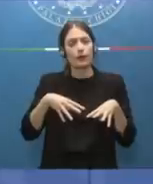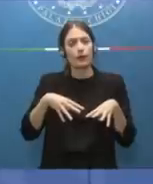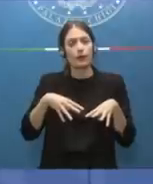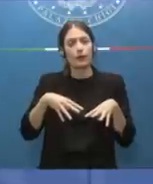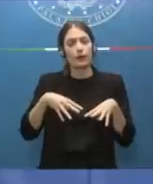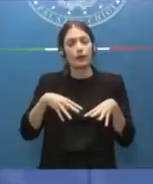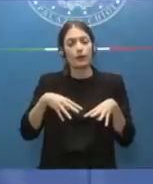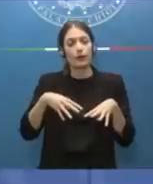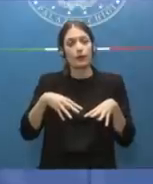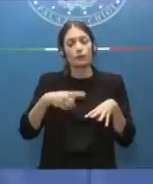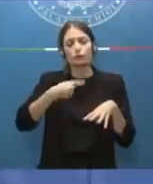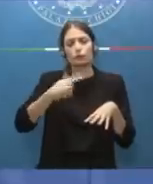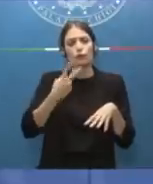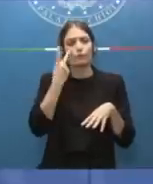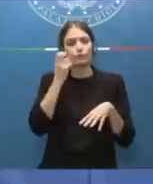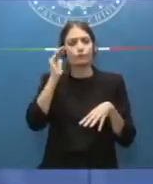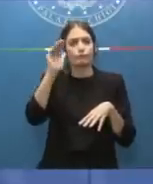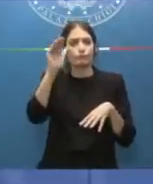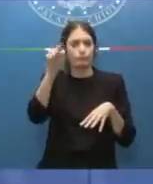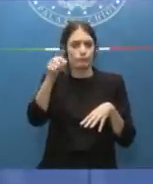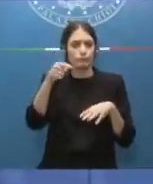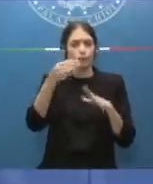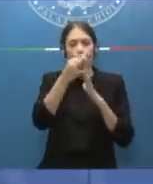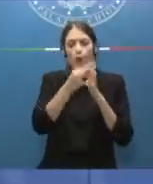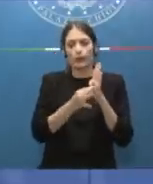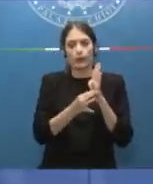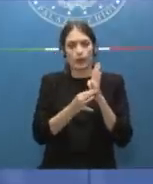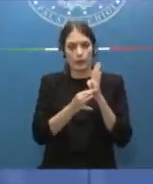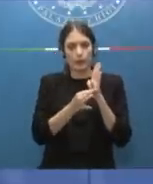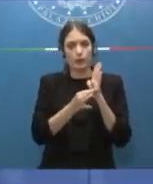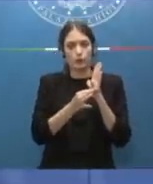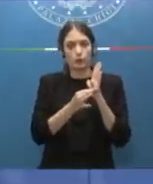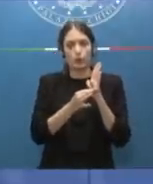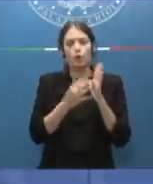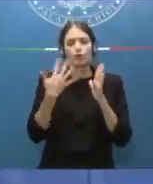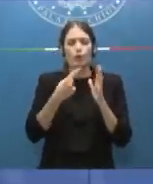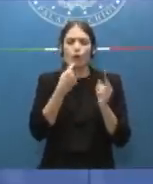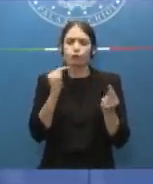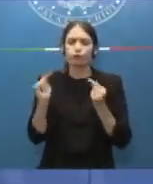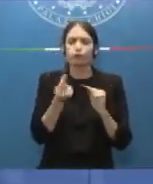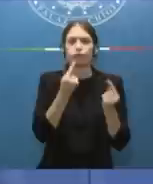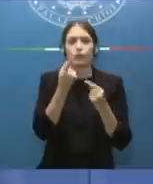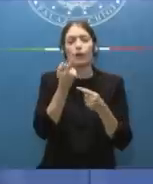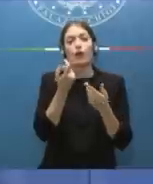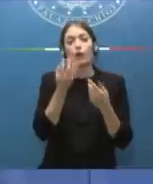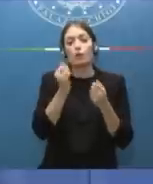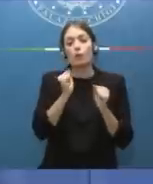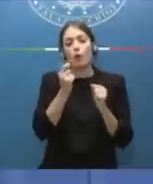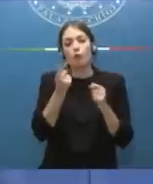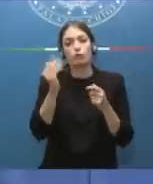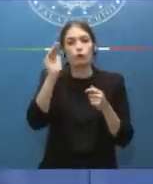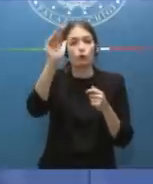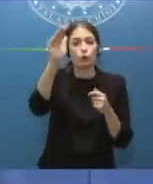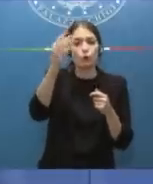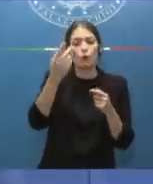previsione del nostro ordinamento venisse meno. Voi sapete che è oggetto di un dibattito all'indomani di una sentenza, diverse